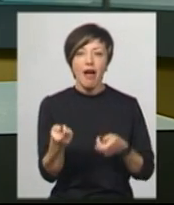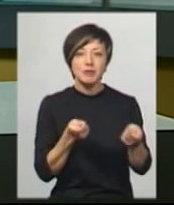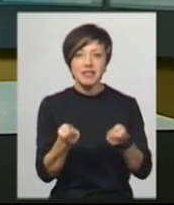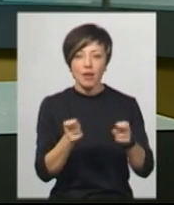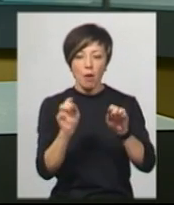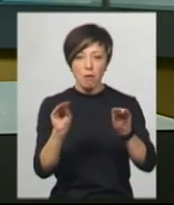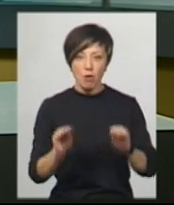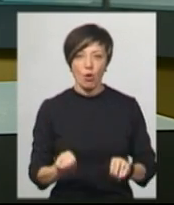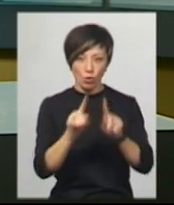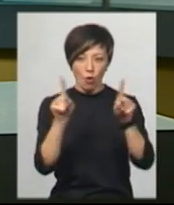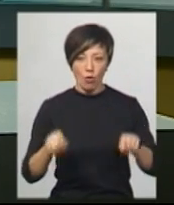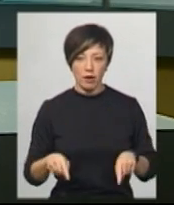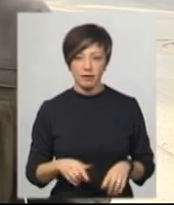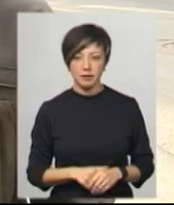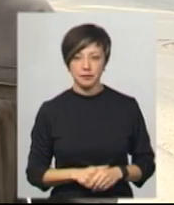протоколів.